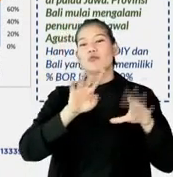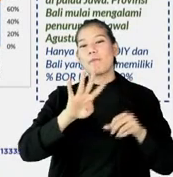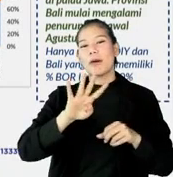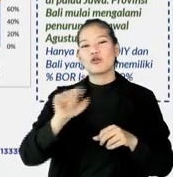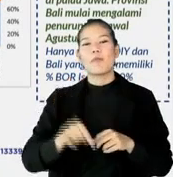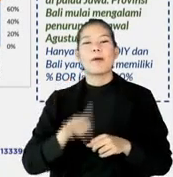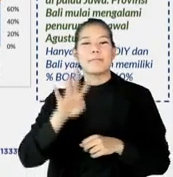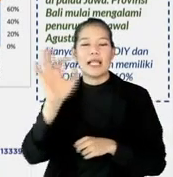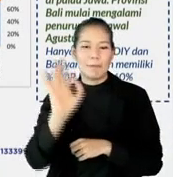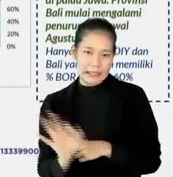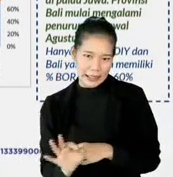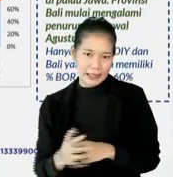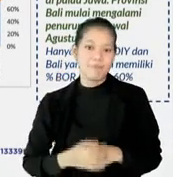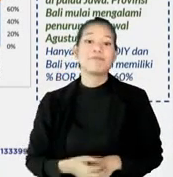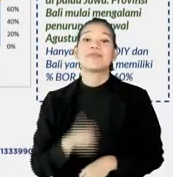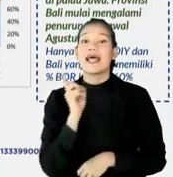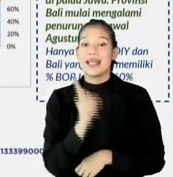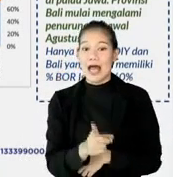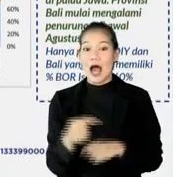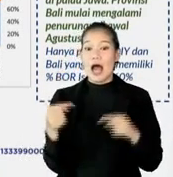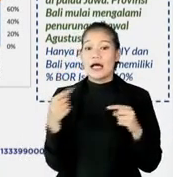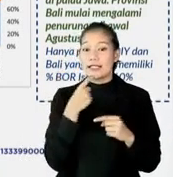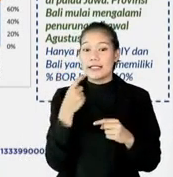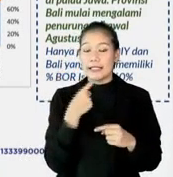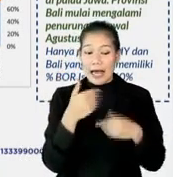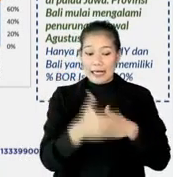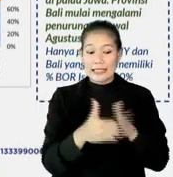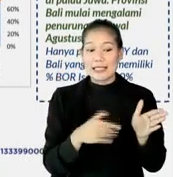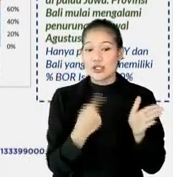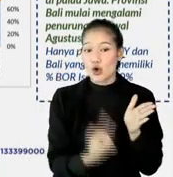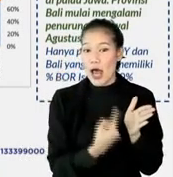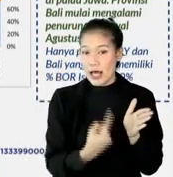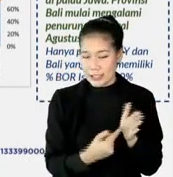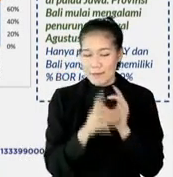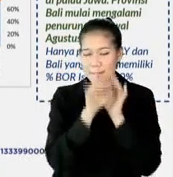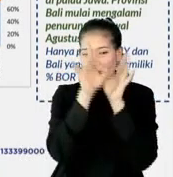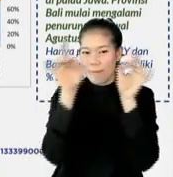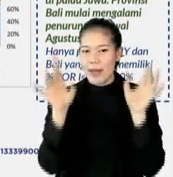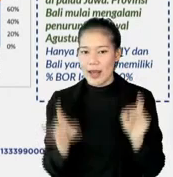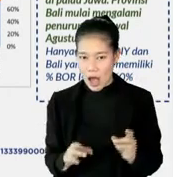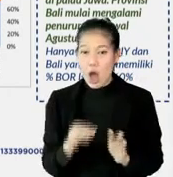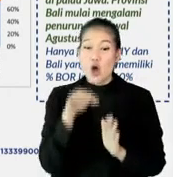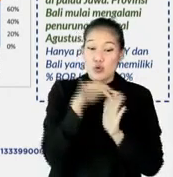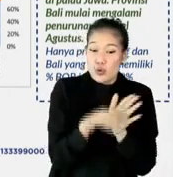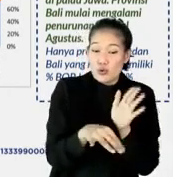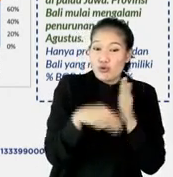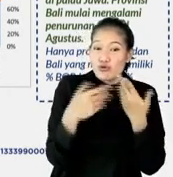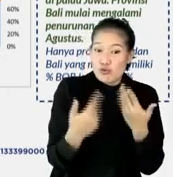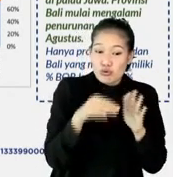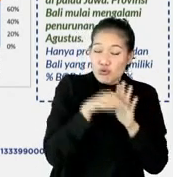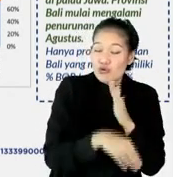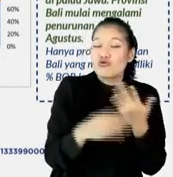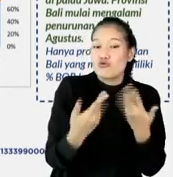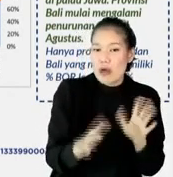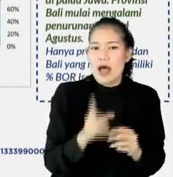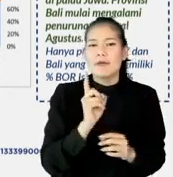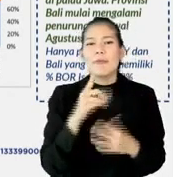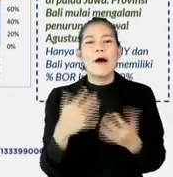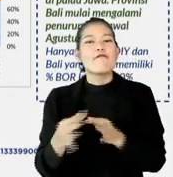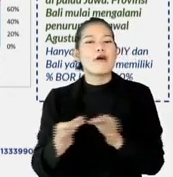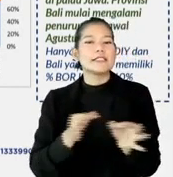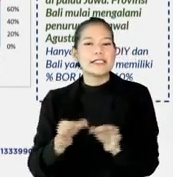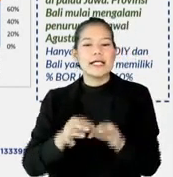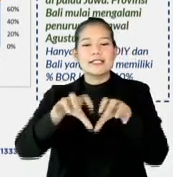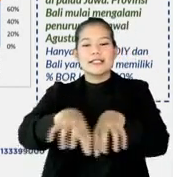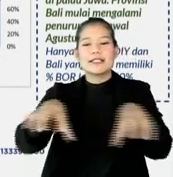,74%. Nah, terkait dengan bor isolasi ini, juga dapat beragam, meskipun sudah turun, karena jumlah ketersediaan tempat tidur di masing